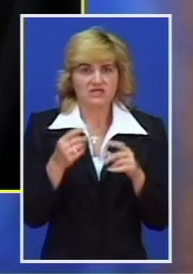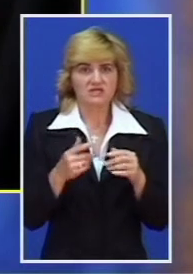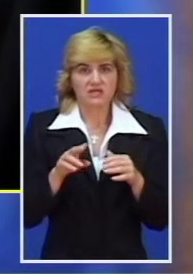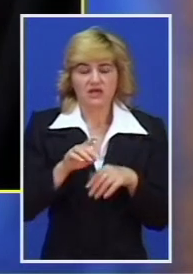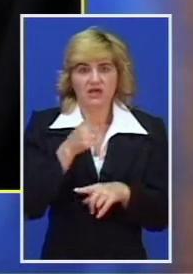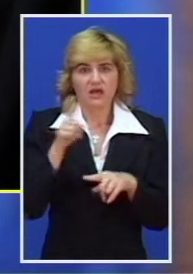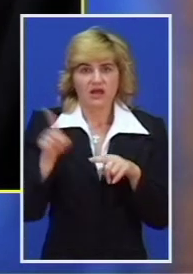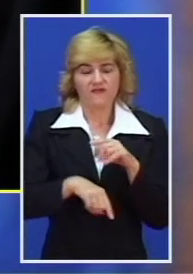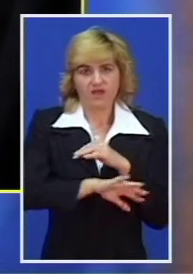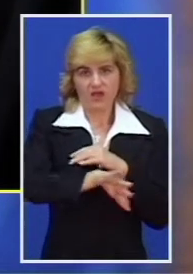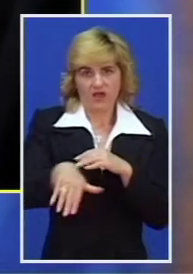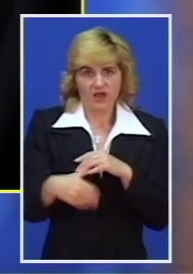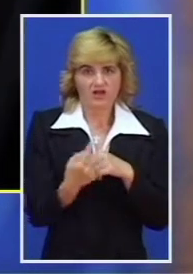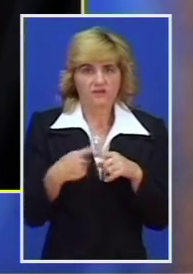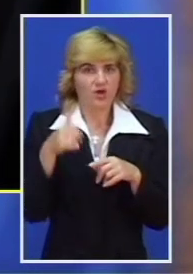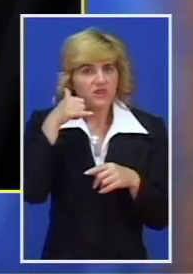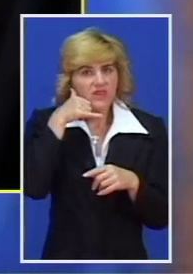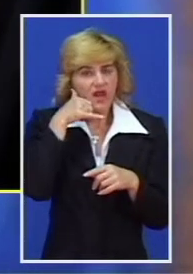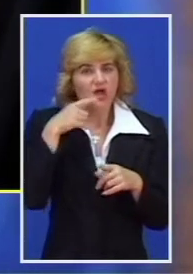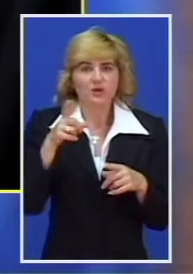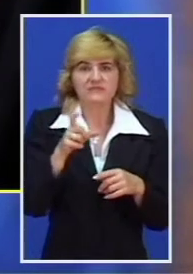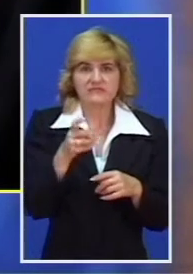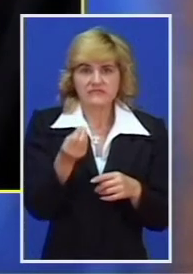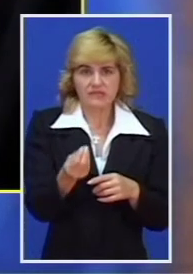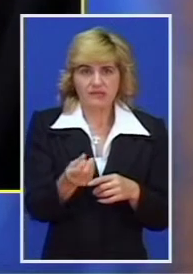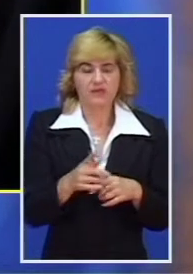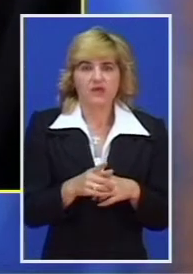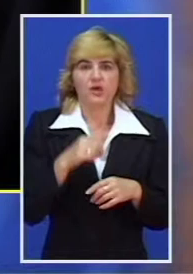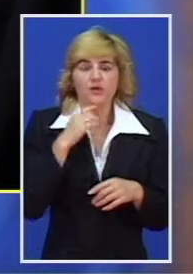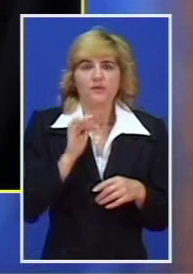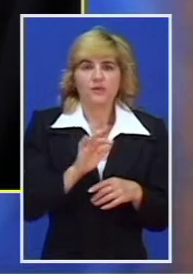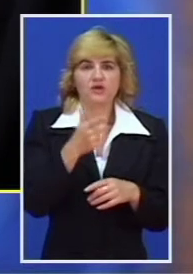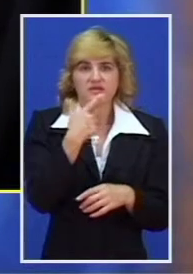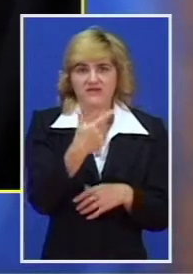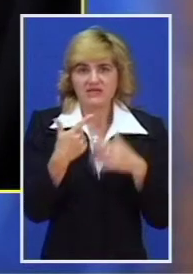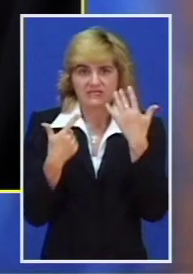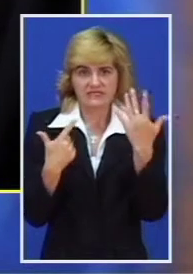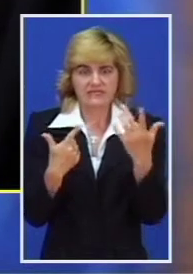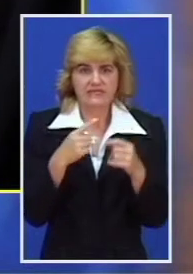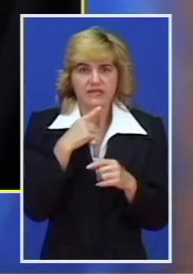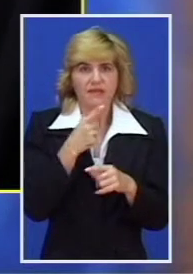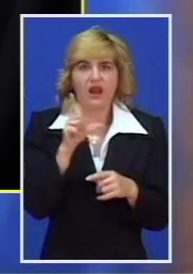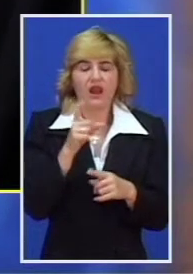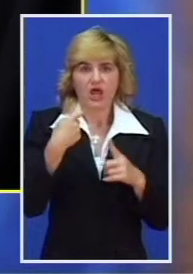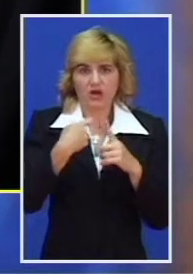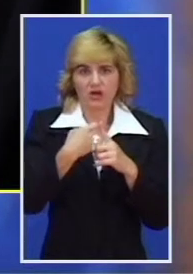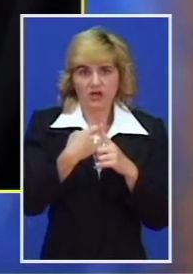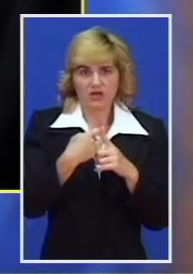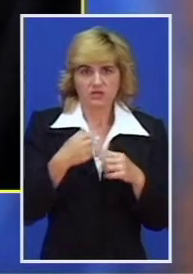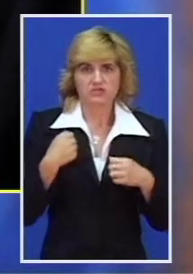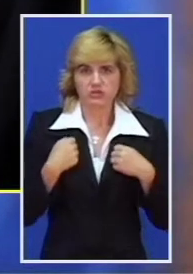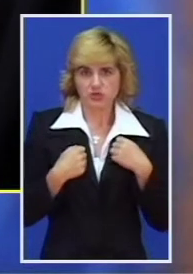krađe na štetu Telekoma Srbije, krivična prijava podneta je i protiv 27-godišnjeg Leonarda K. iz Subotice.